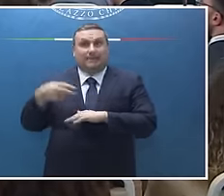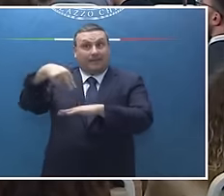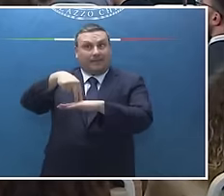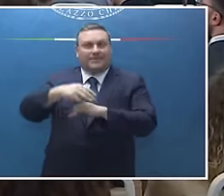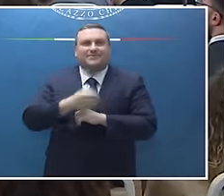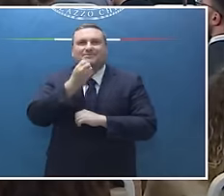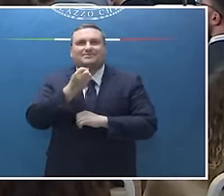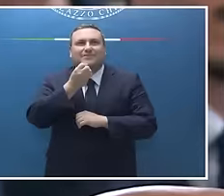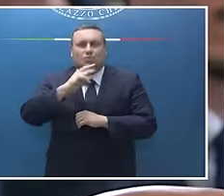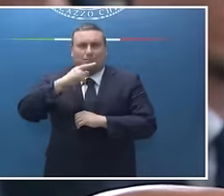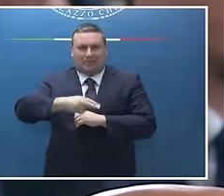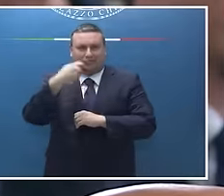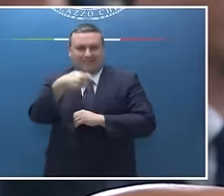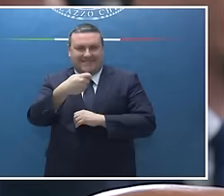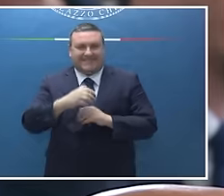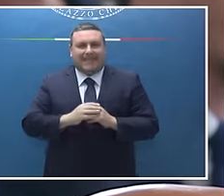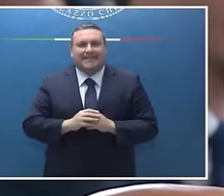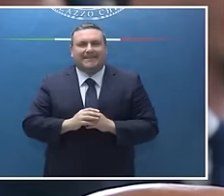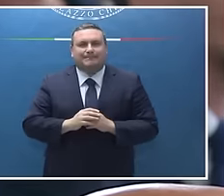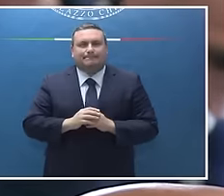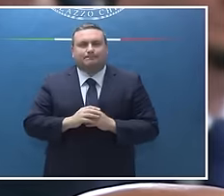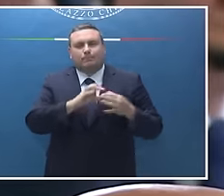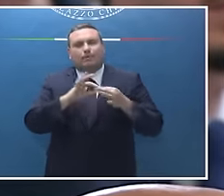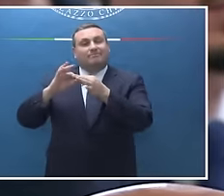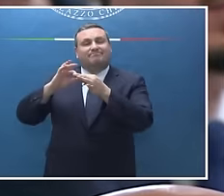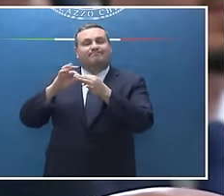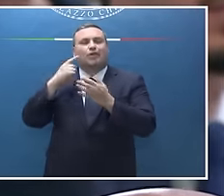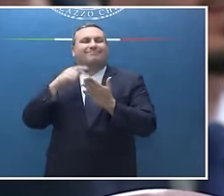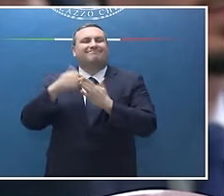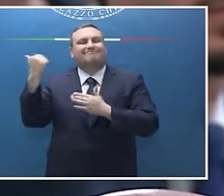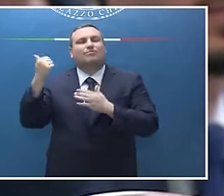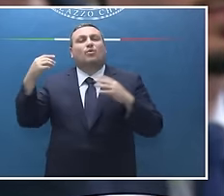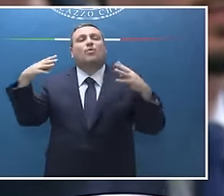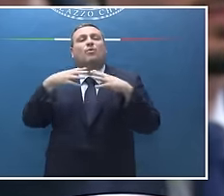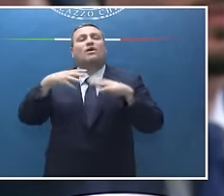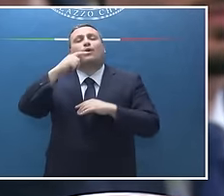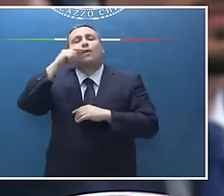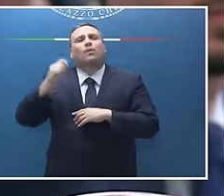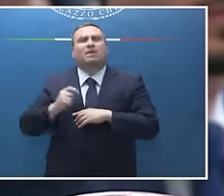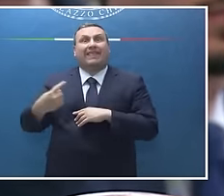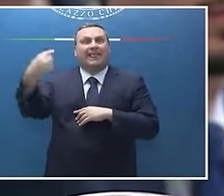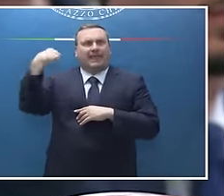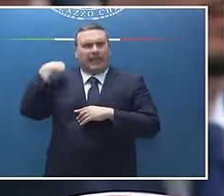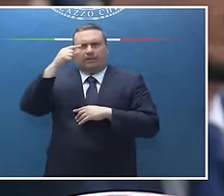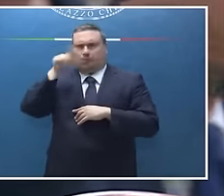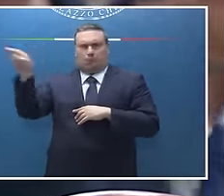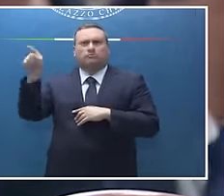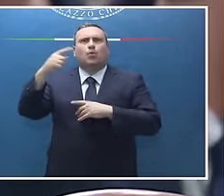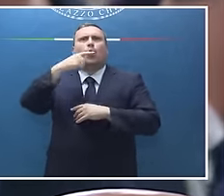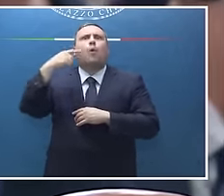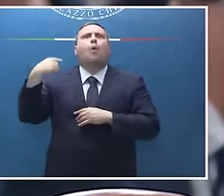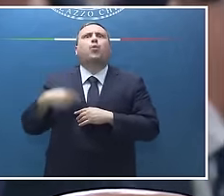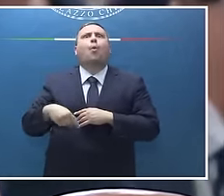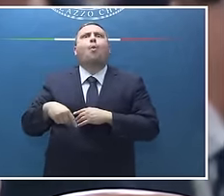Buongiorno, Presidente. Presidente, tornando alla guerra in Ucraina. Ieri la Russia, in risposta alle conclusioni